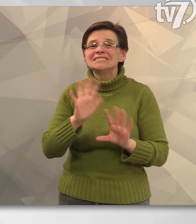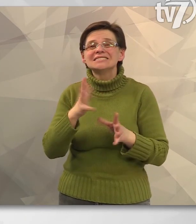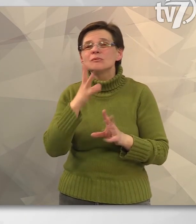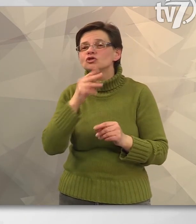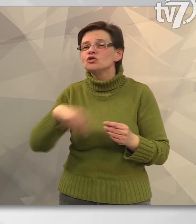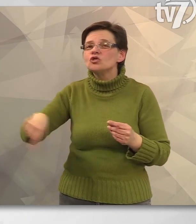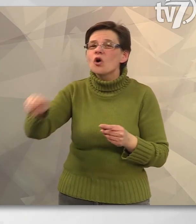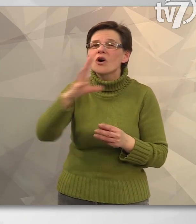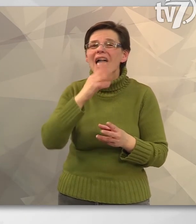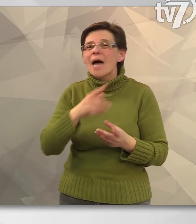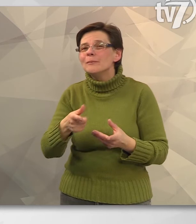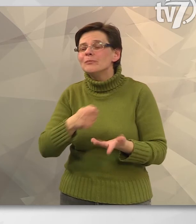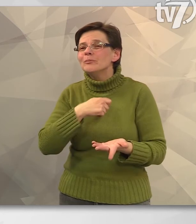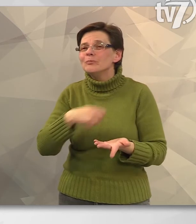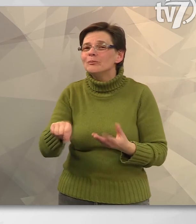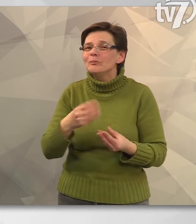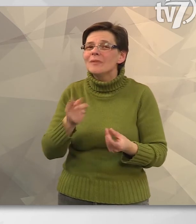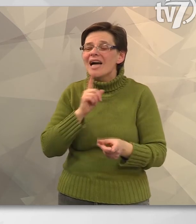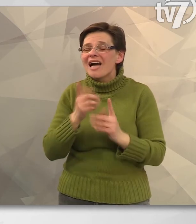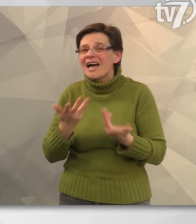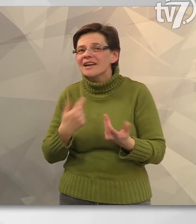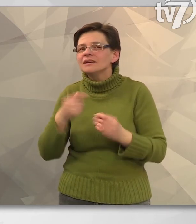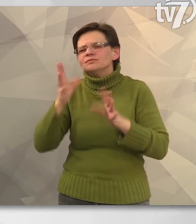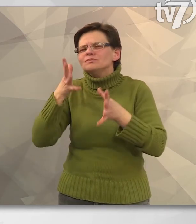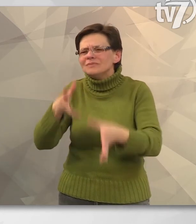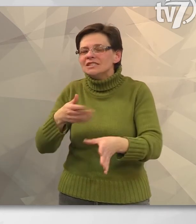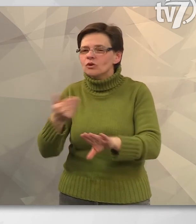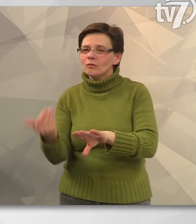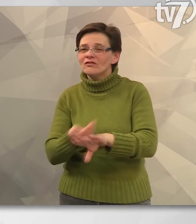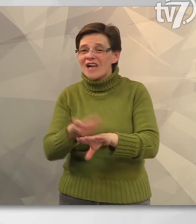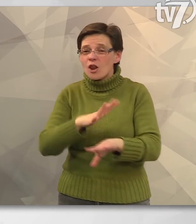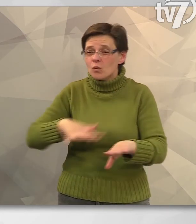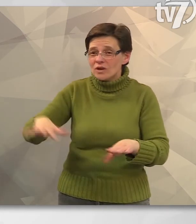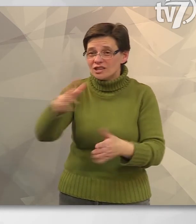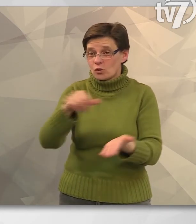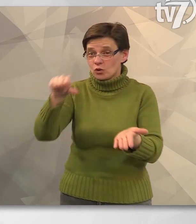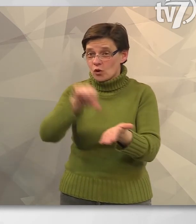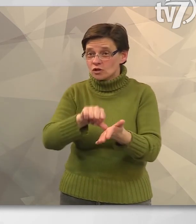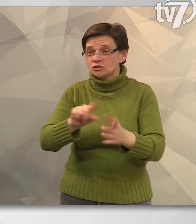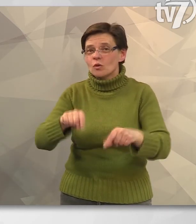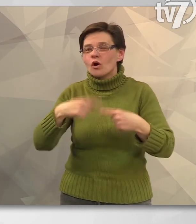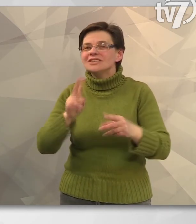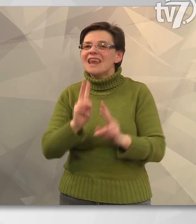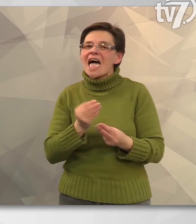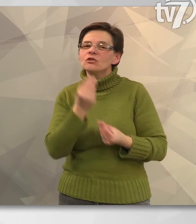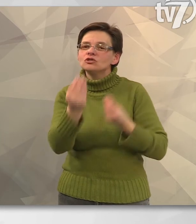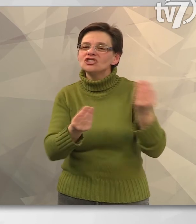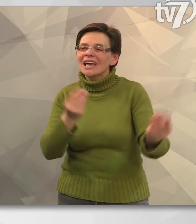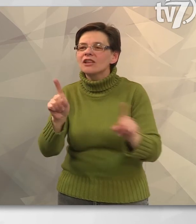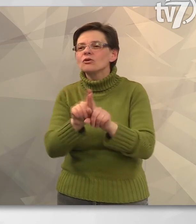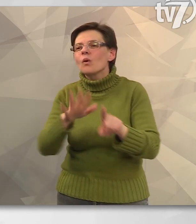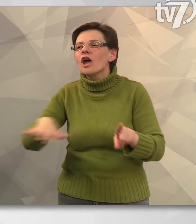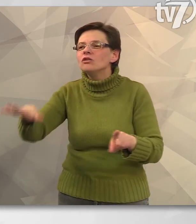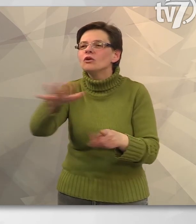nem olyan nagyon sokan játsszák Békés Csabán, én bízom abban, hogy a megújult teniszcentrum lehetőség lesz olyanok